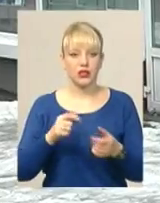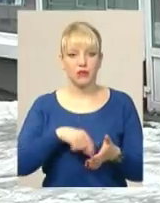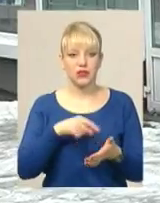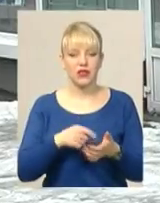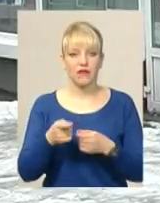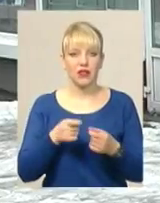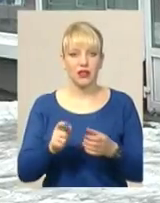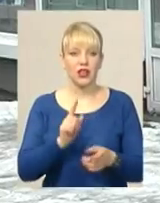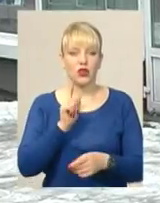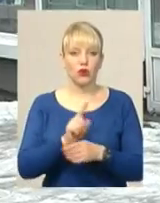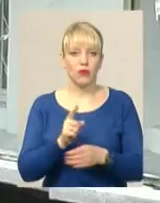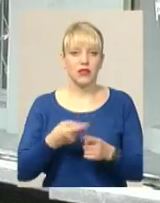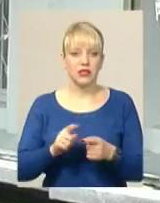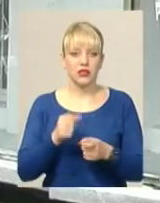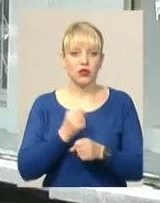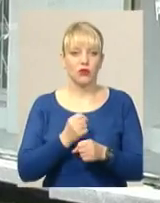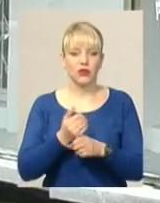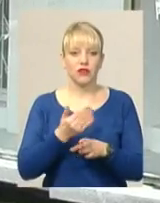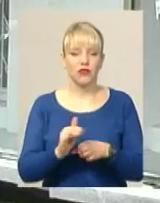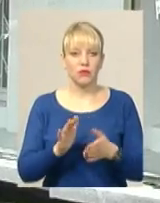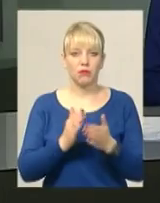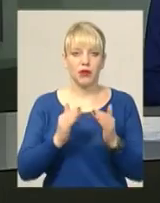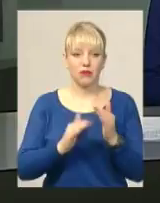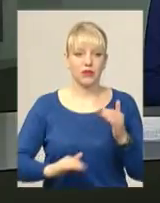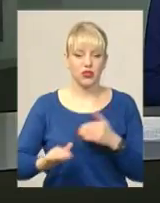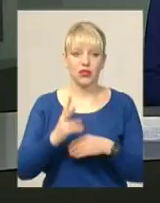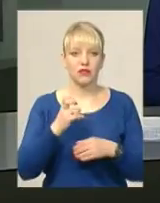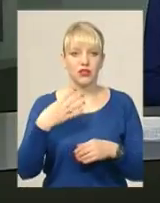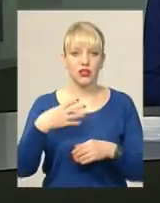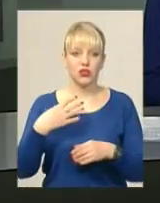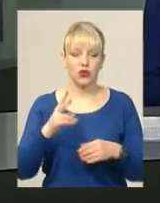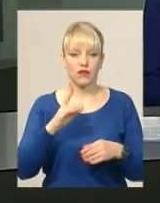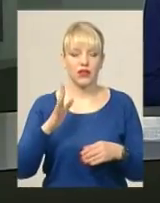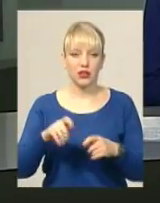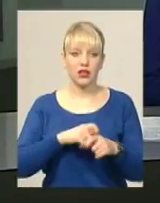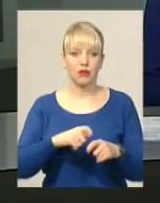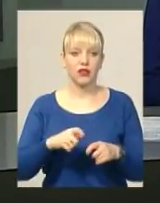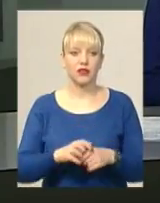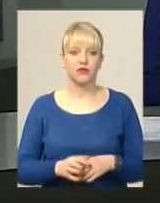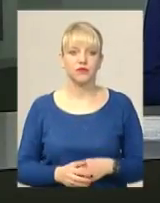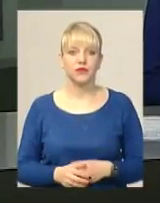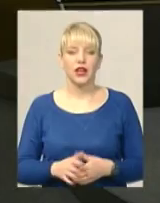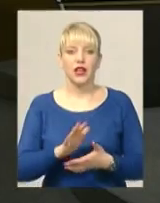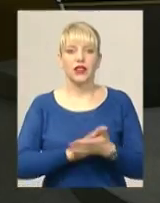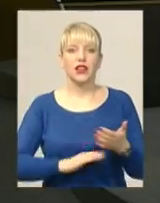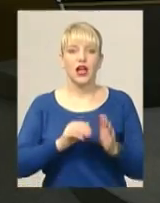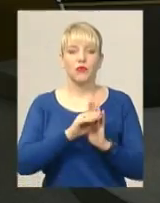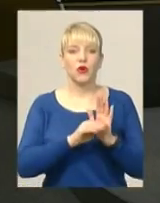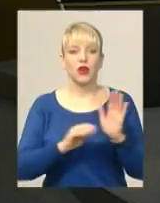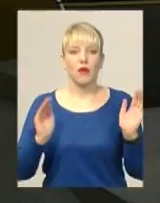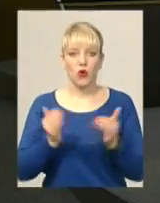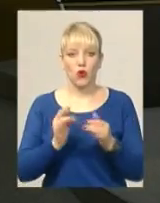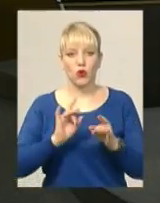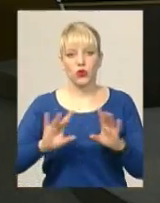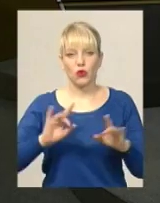влада зобов'язалася це зробити та виділила приміщення у 240 квадратних метрів. Далі у програмі короткий